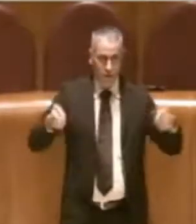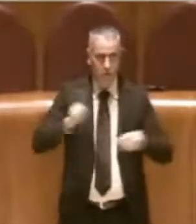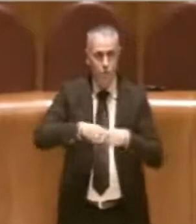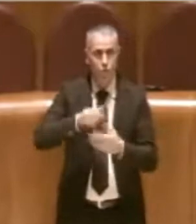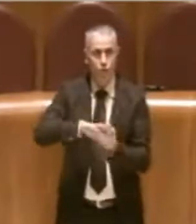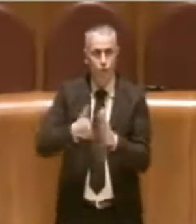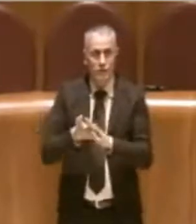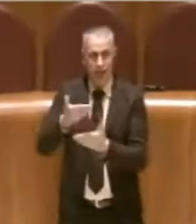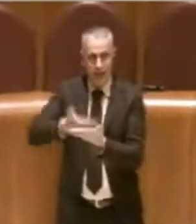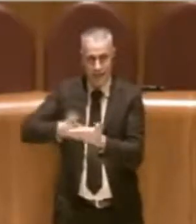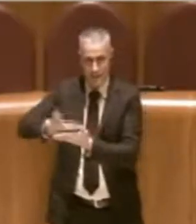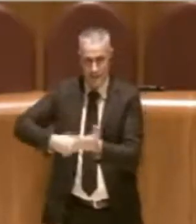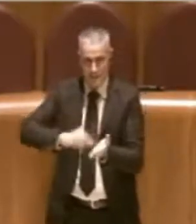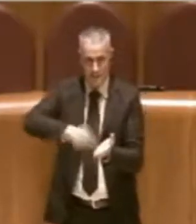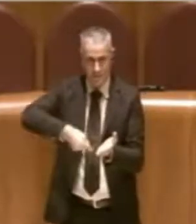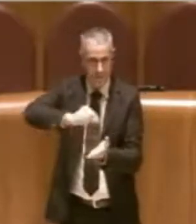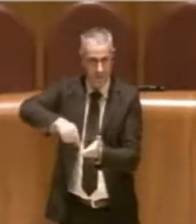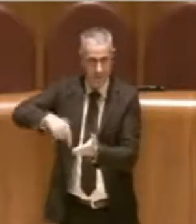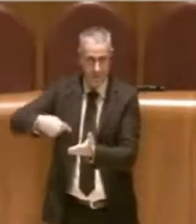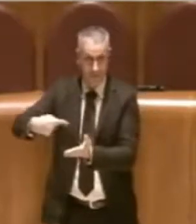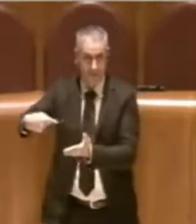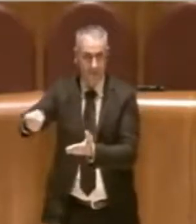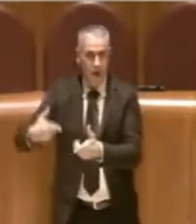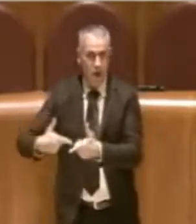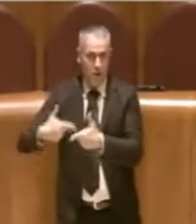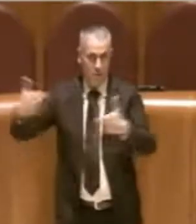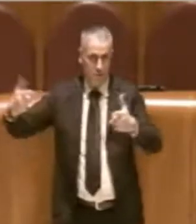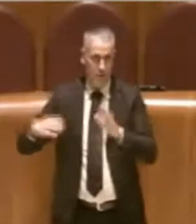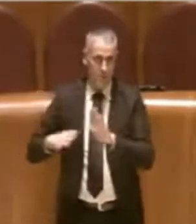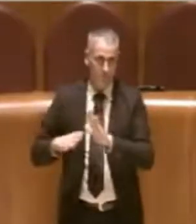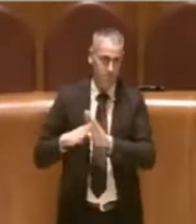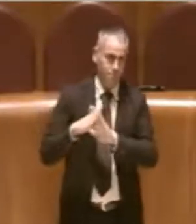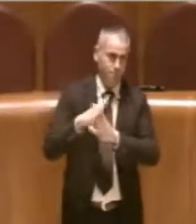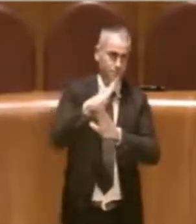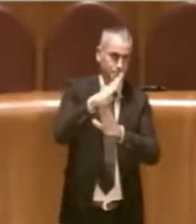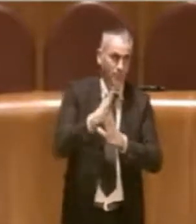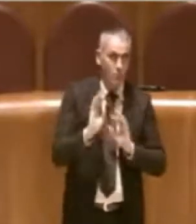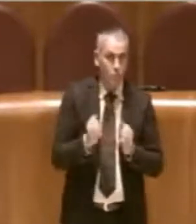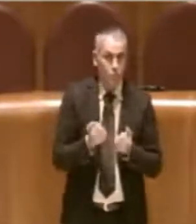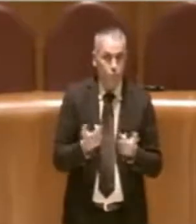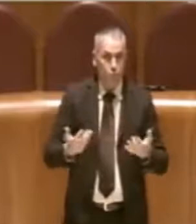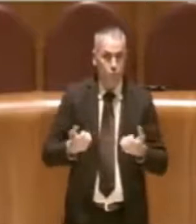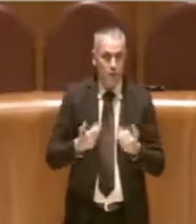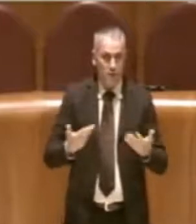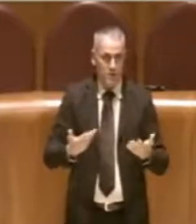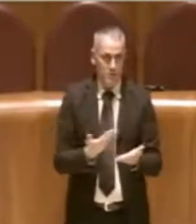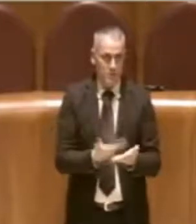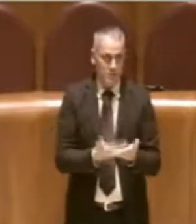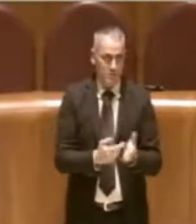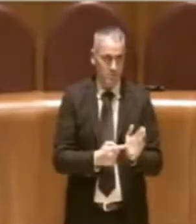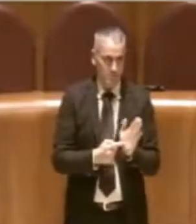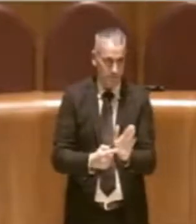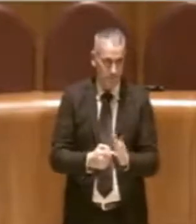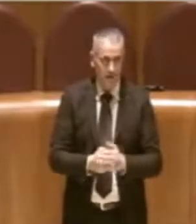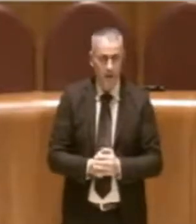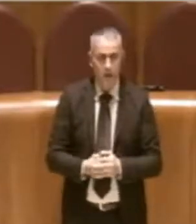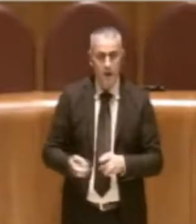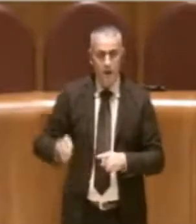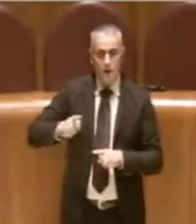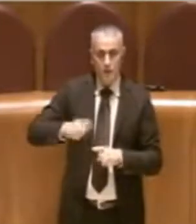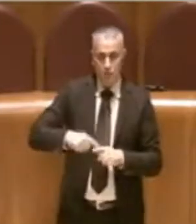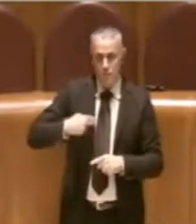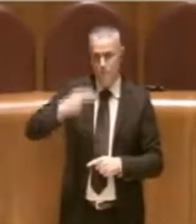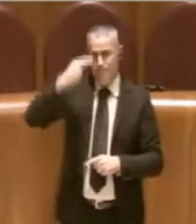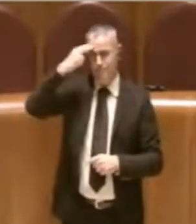saranno sottoscritti aumenterà e questi numeri sono fatti. Dopodiché, ricordo cosa? L